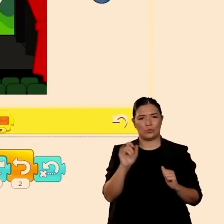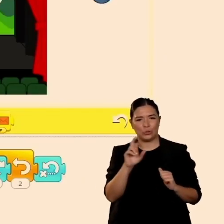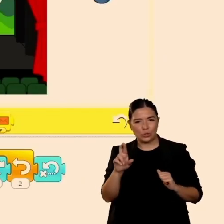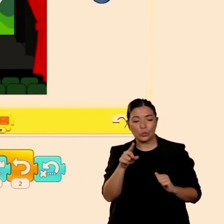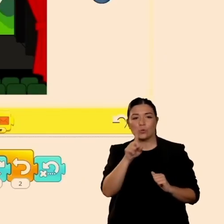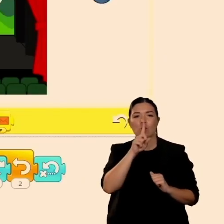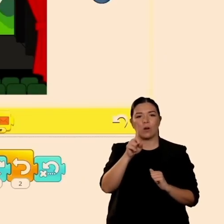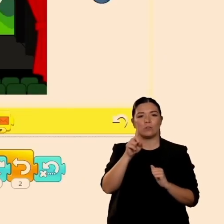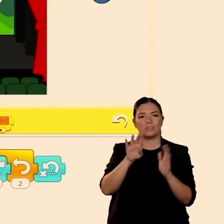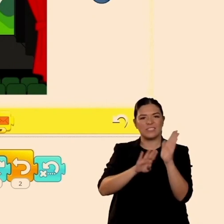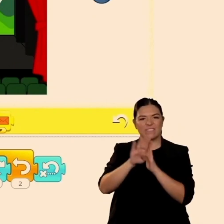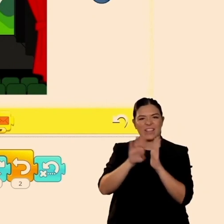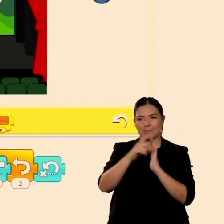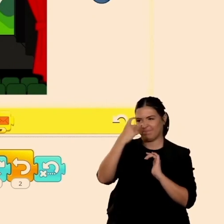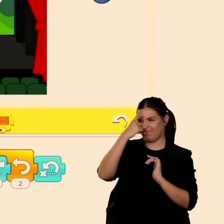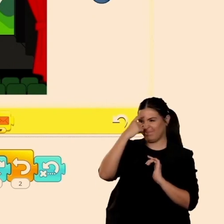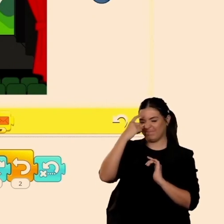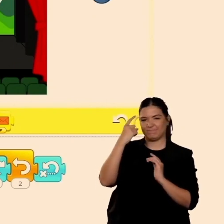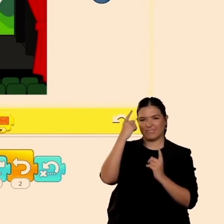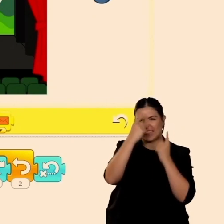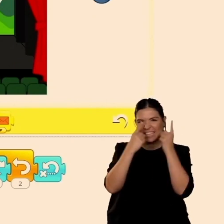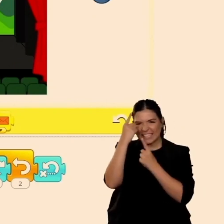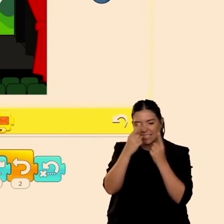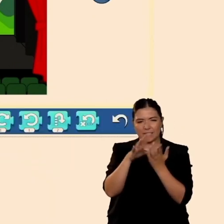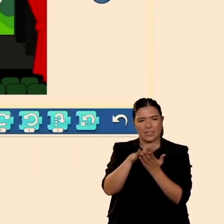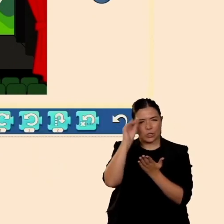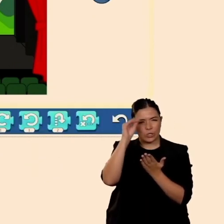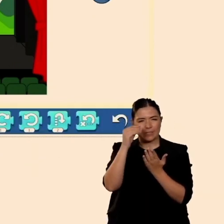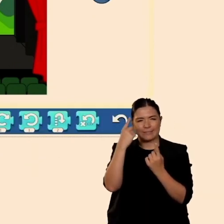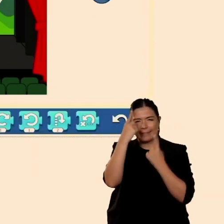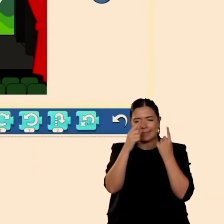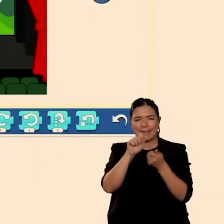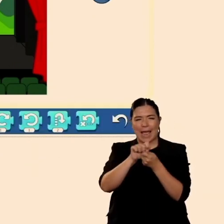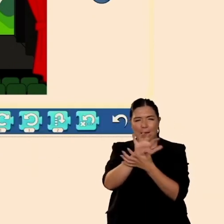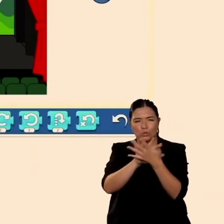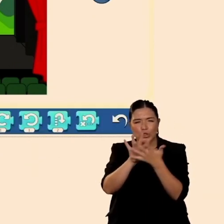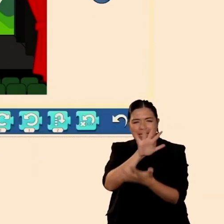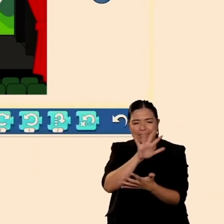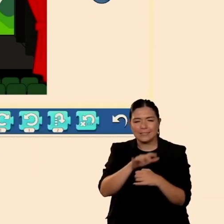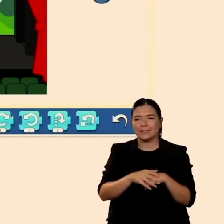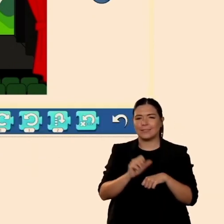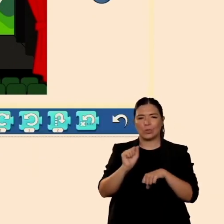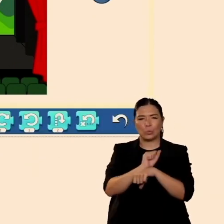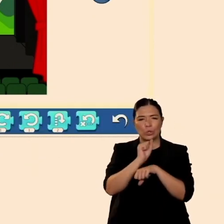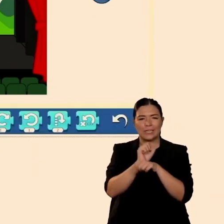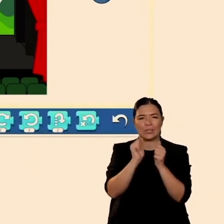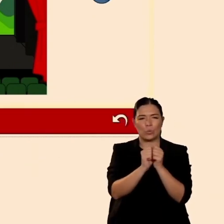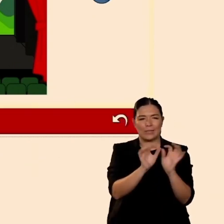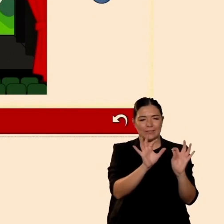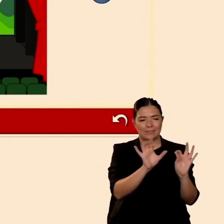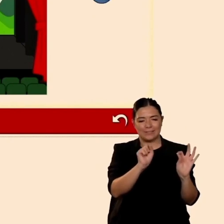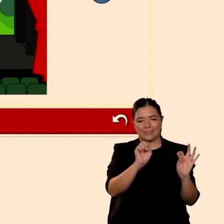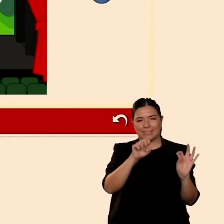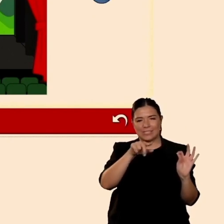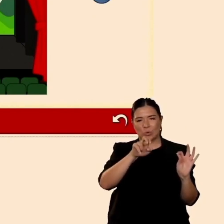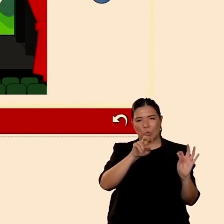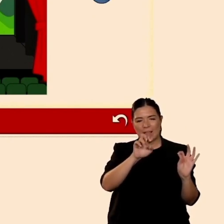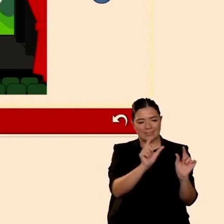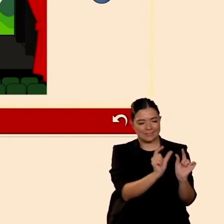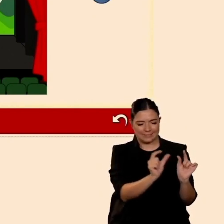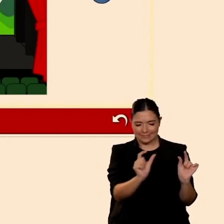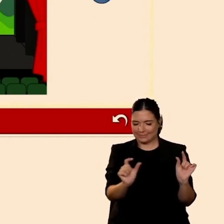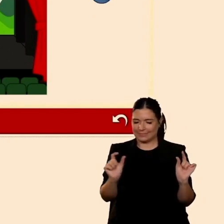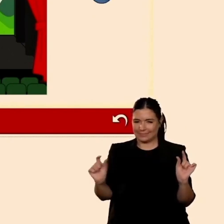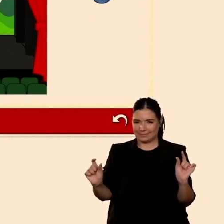preoccupa che loro imparino e giochino come se fossero nell'asilo in questo modo